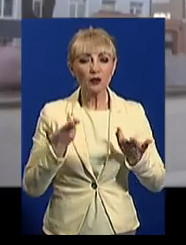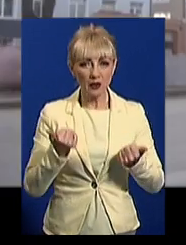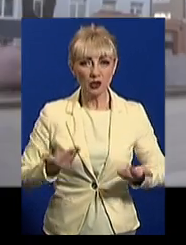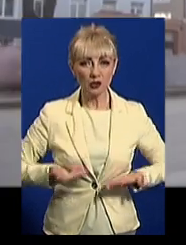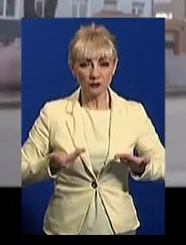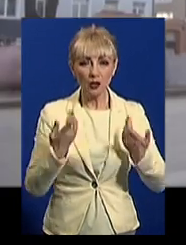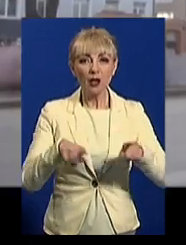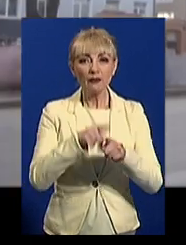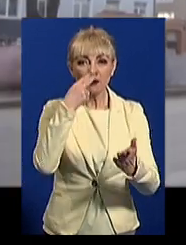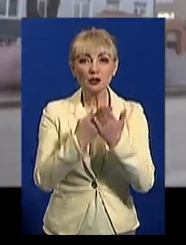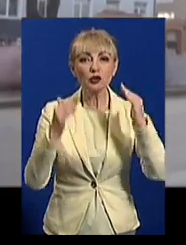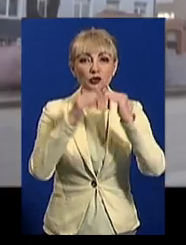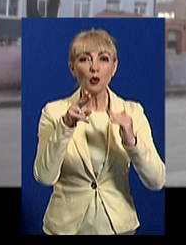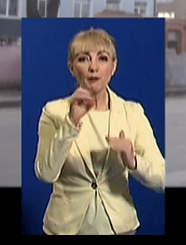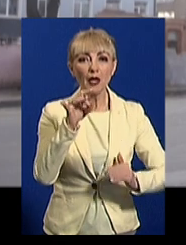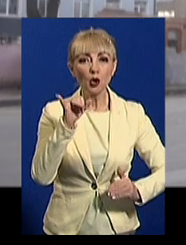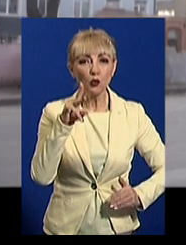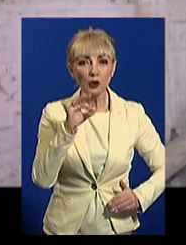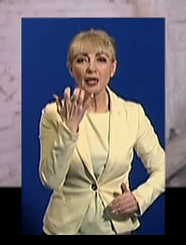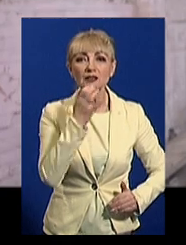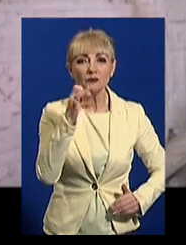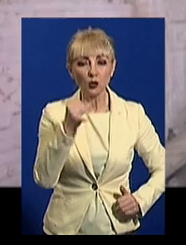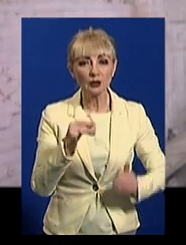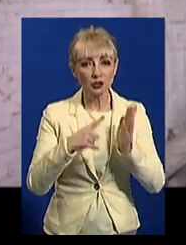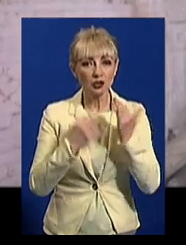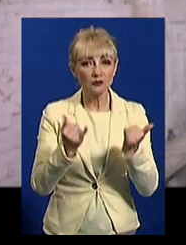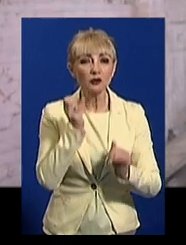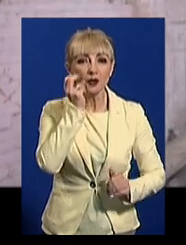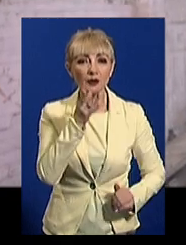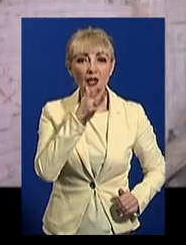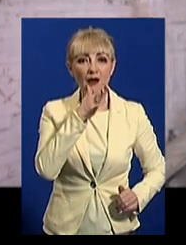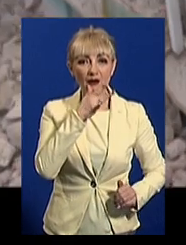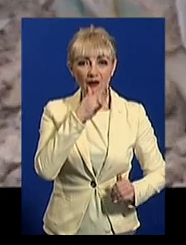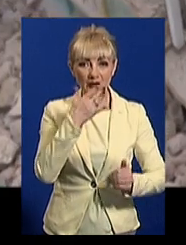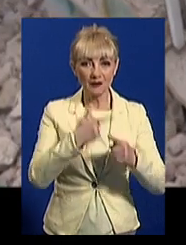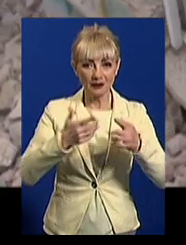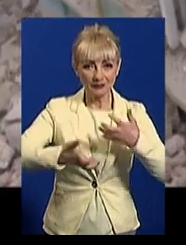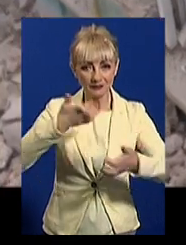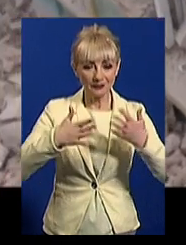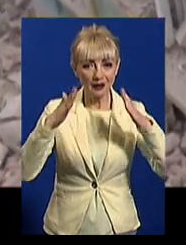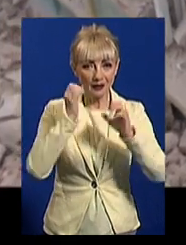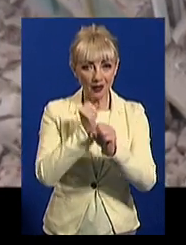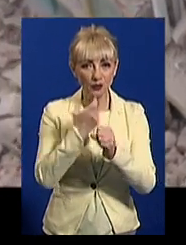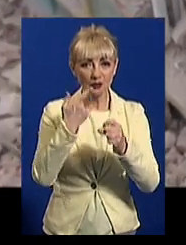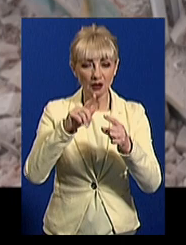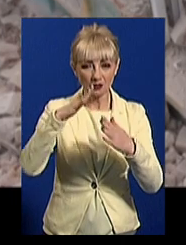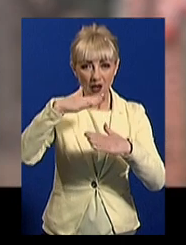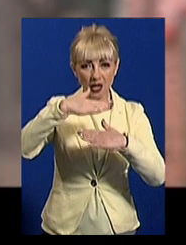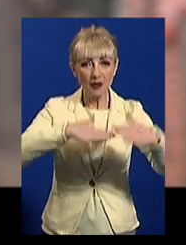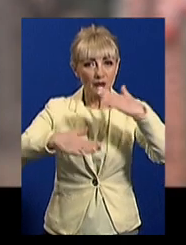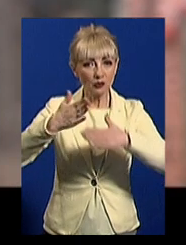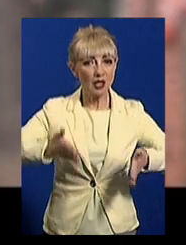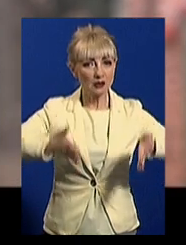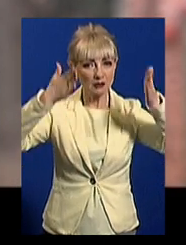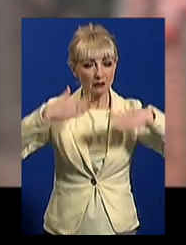Так виглядає будівля по провулку Сімферопольському 6. Сьогодні по обіді під час демонтажних робіт тут сталася руйнація перекриття та стіни,